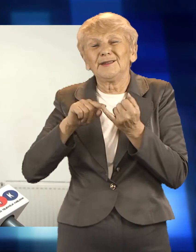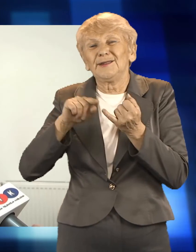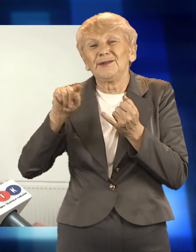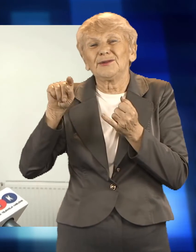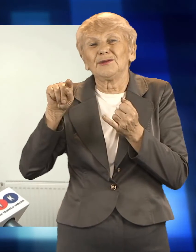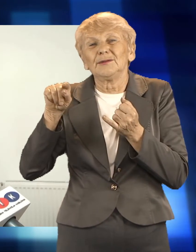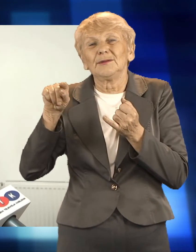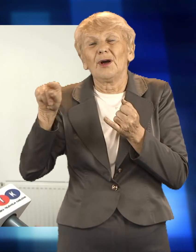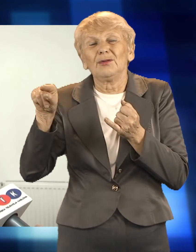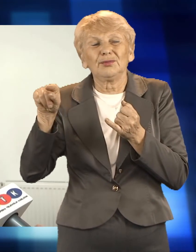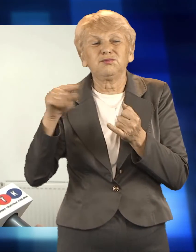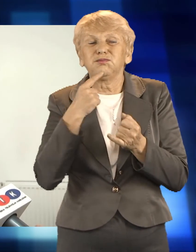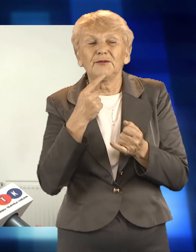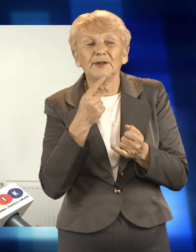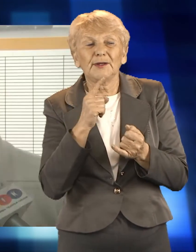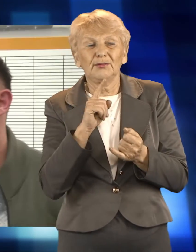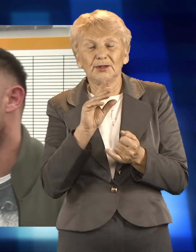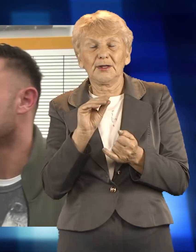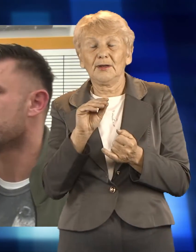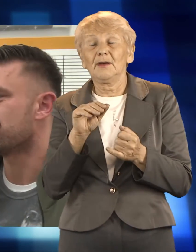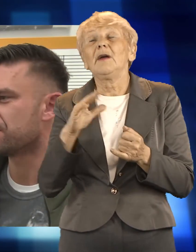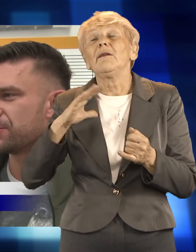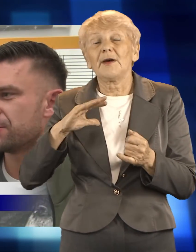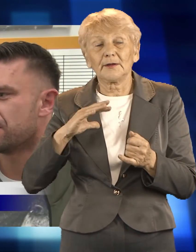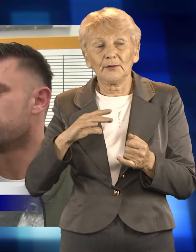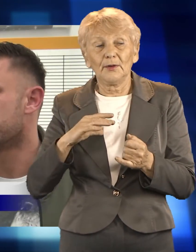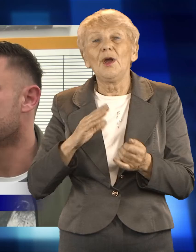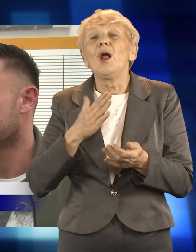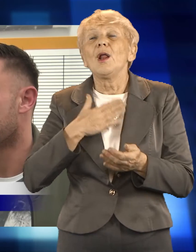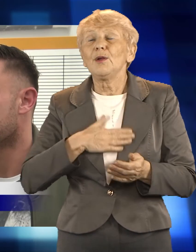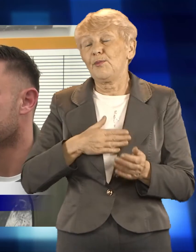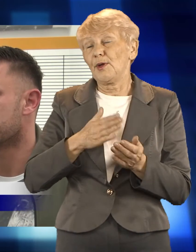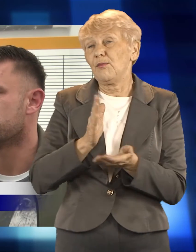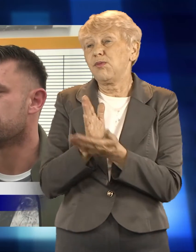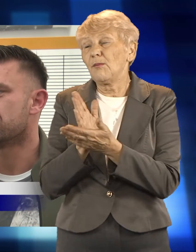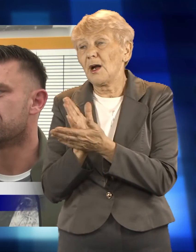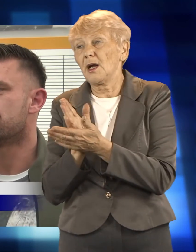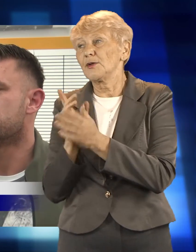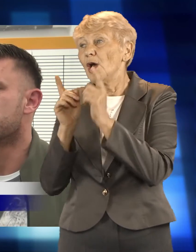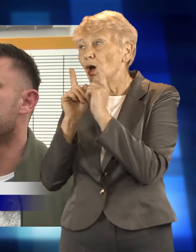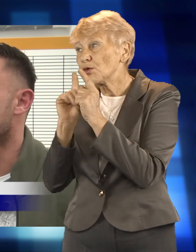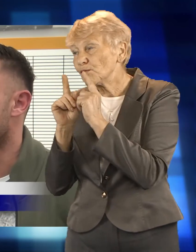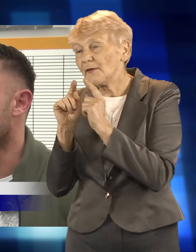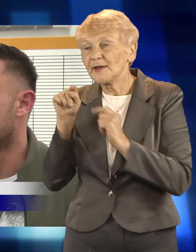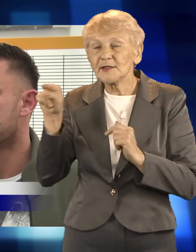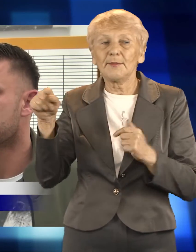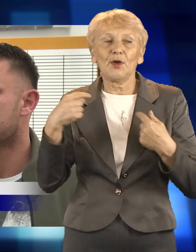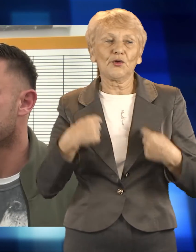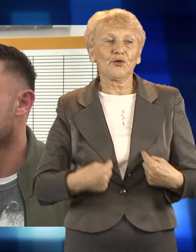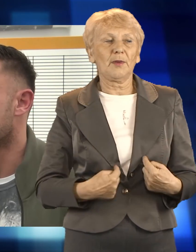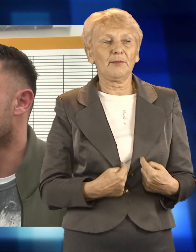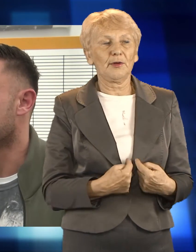pomagania jeszcze bardziej niż tylko w tej paczce. Staram się z nimi rozmawiać po prostu, nie lubię z nimi rozmawiać i wiedzieć dlaczego